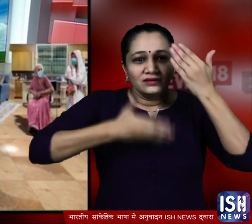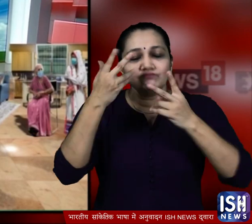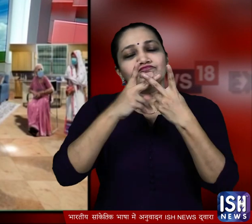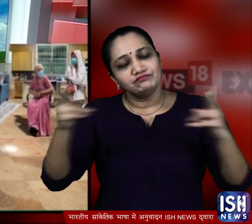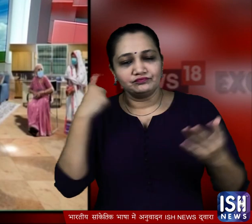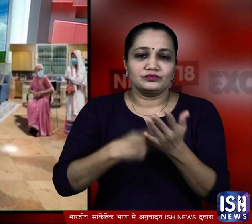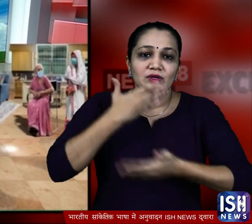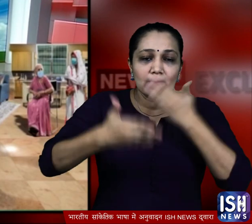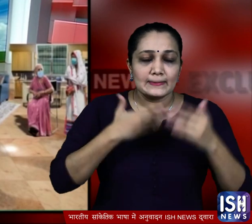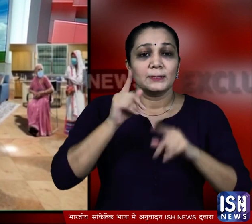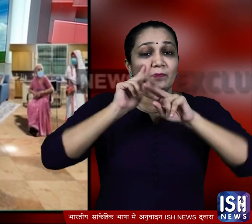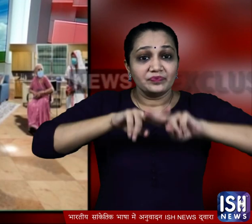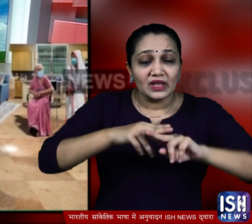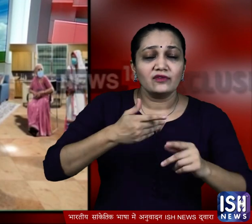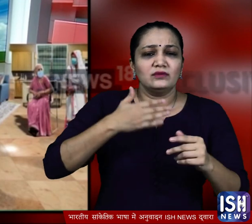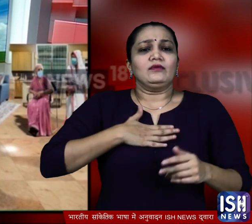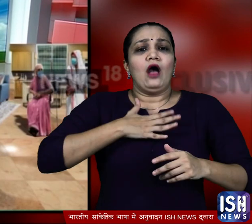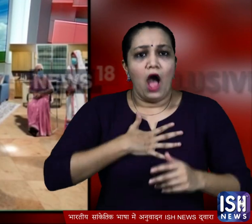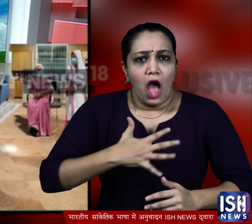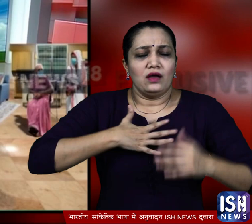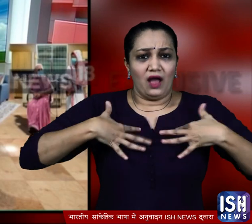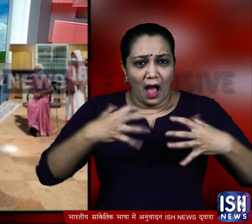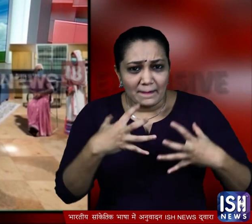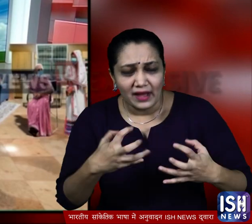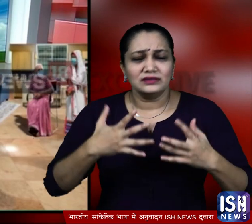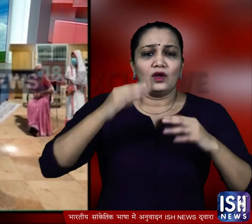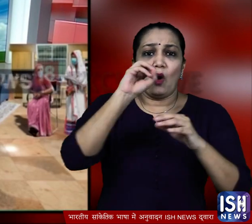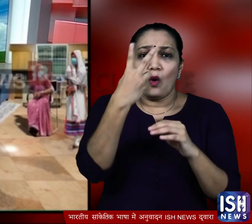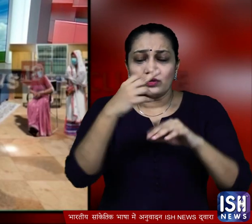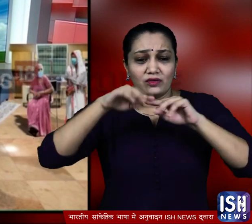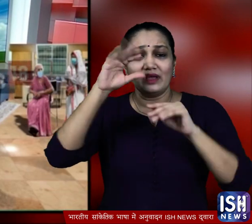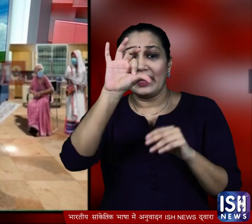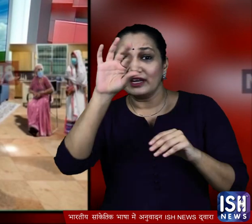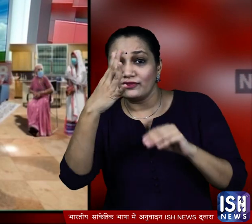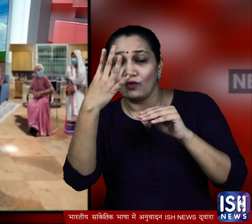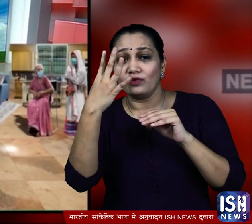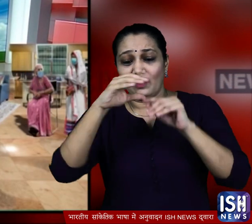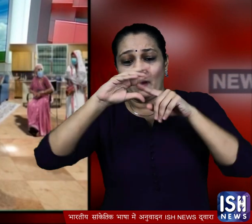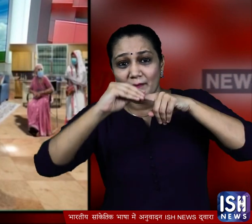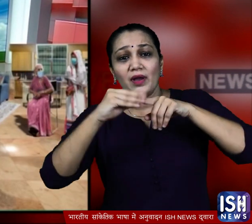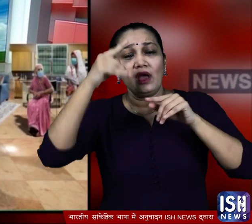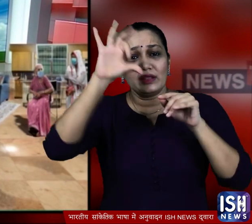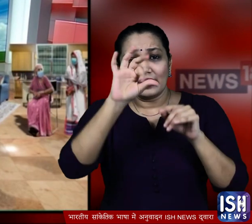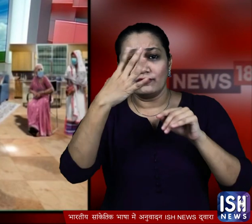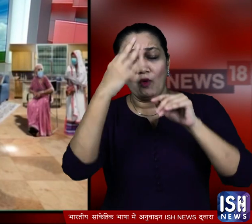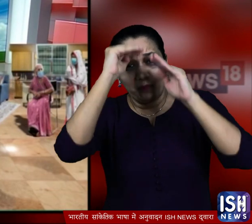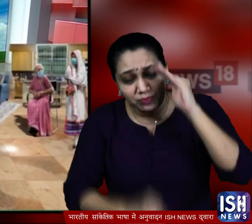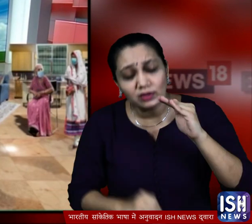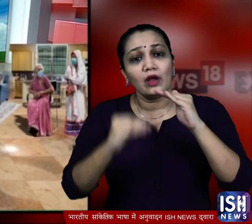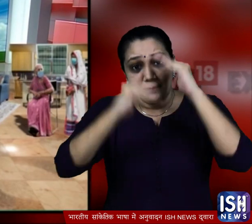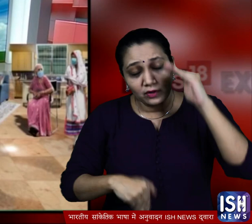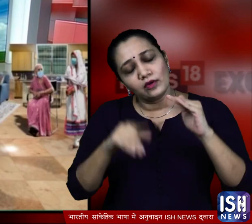है लेकिन इस दौरान अगर सांस लेने में तकलीफ, सीने में दर्द या ऑक्सिजन का लेवल 94 से नीचे जाने पर